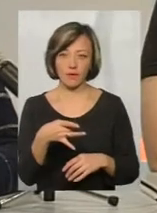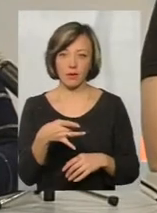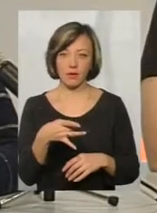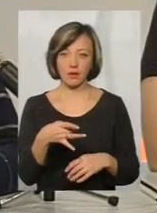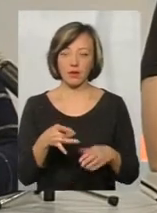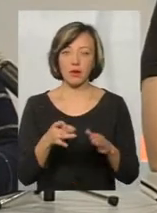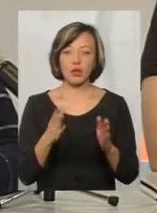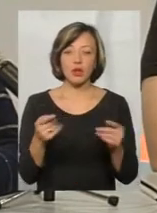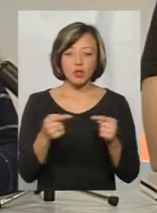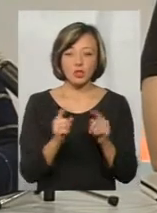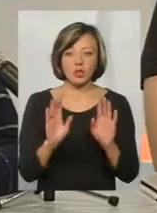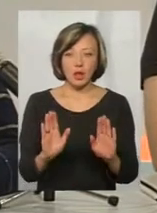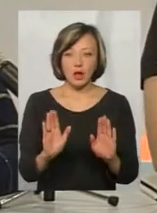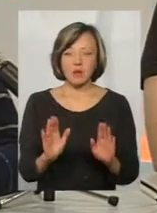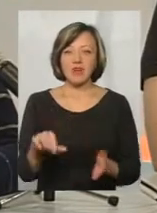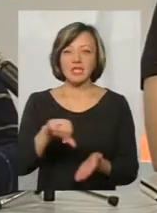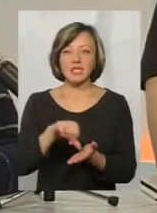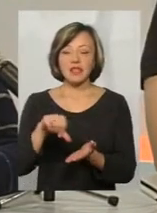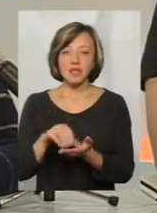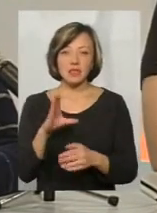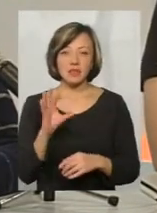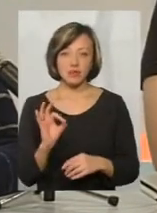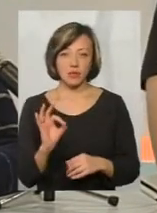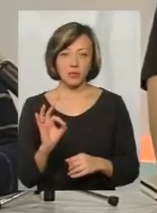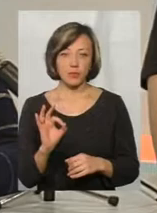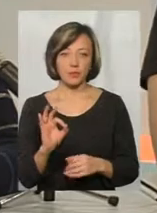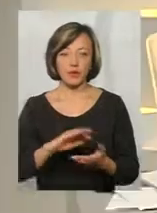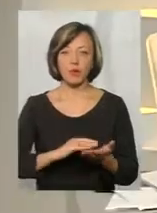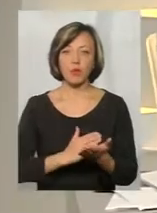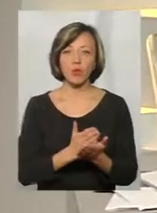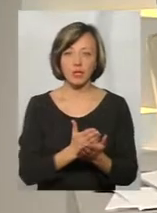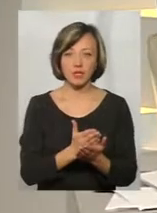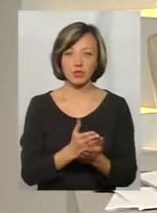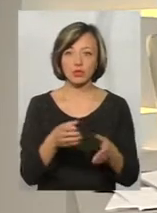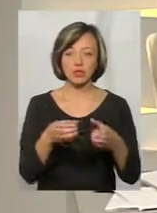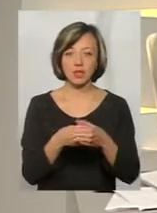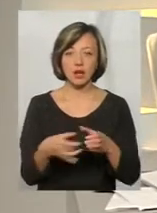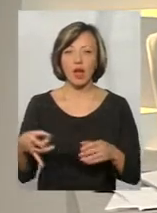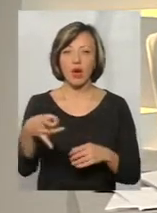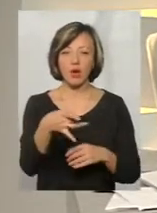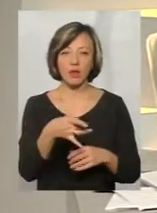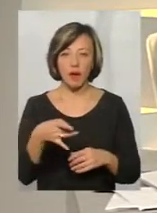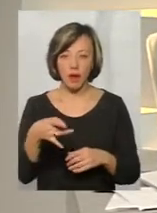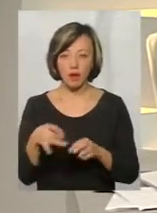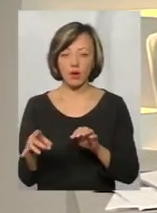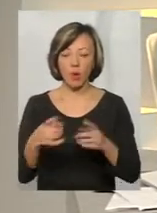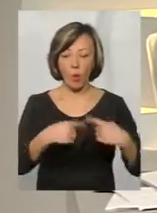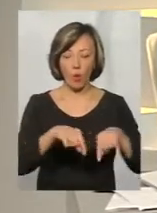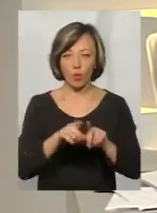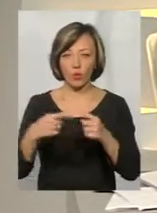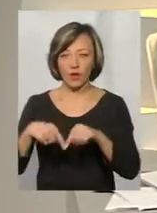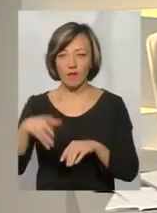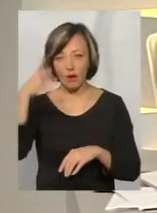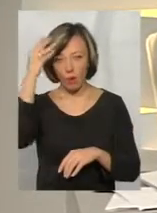буде, точніше, так, представництво регіональних округів, воно